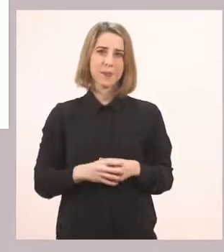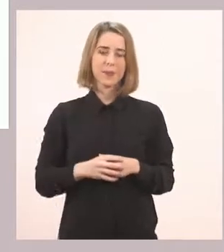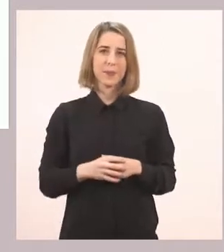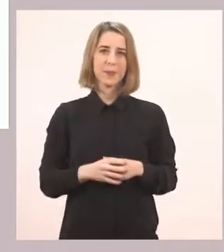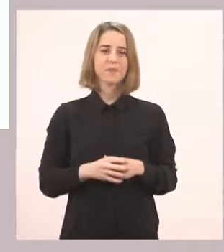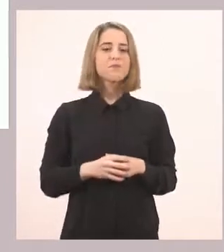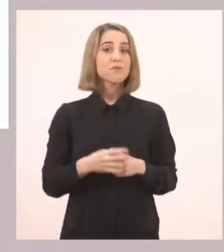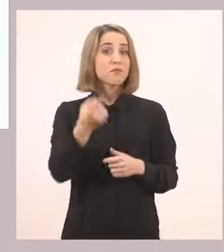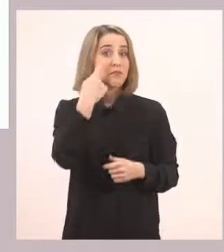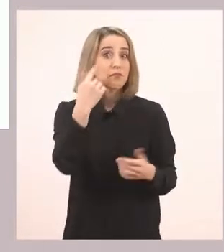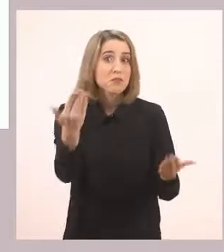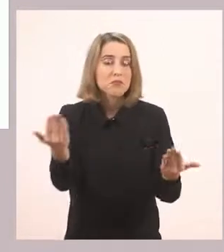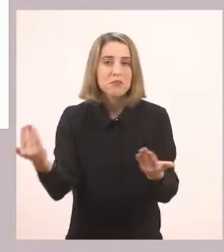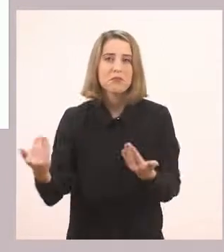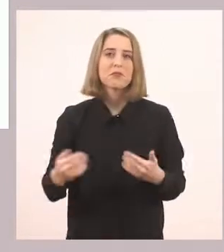για να σας ακούσω.